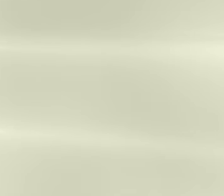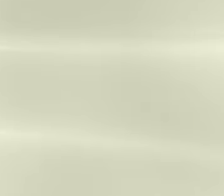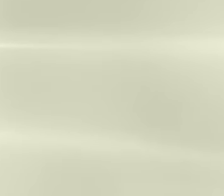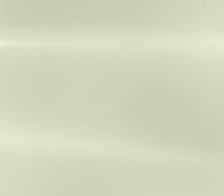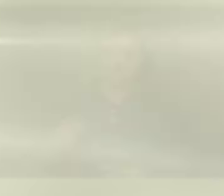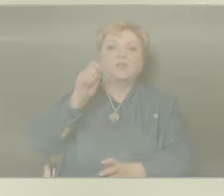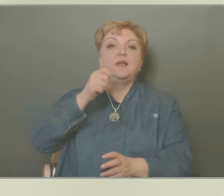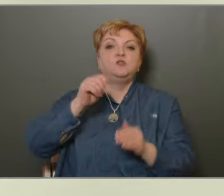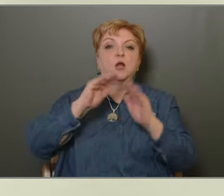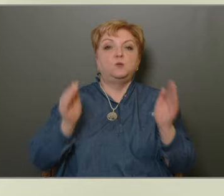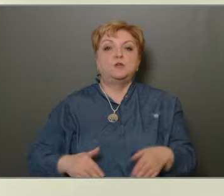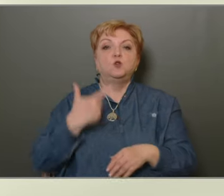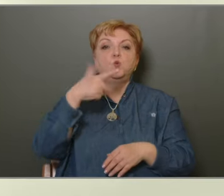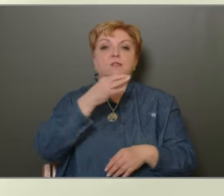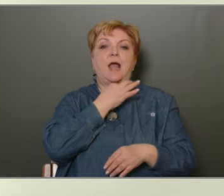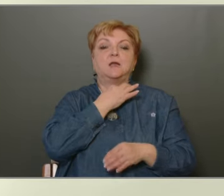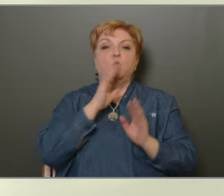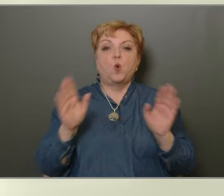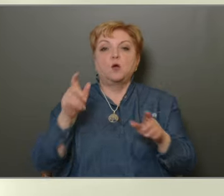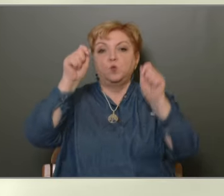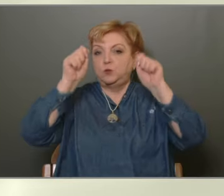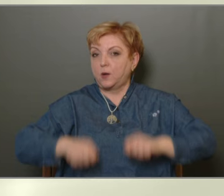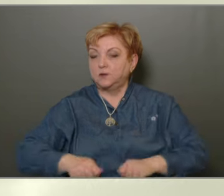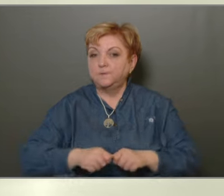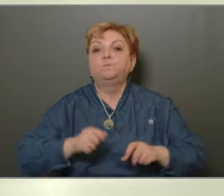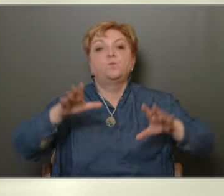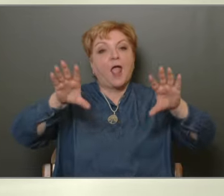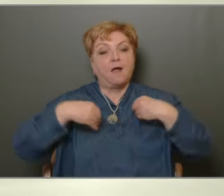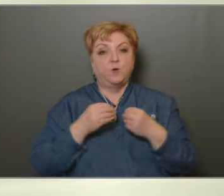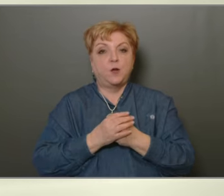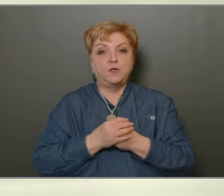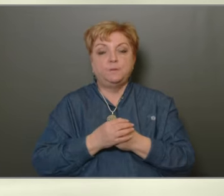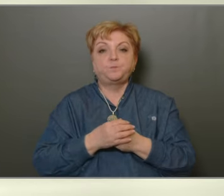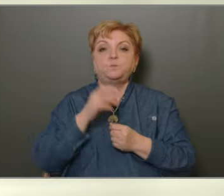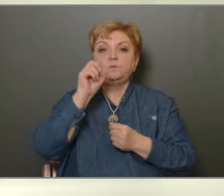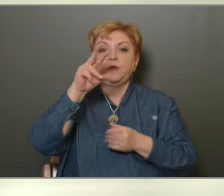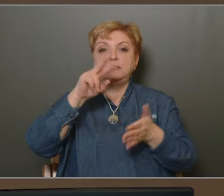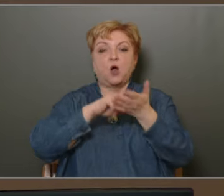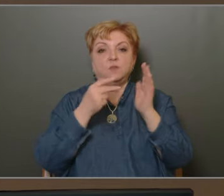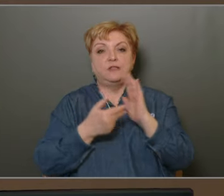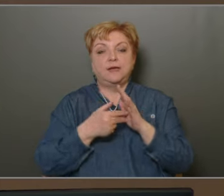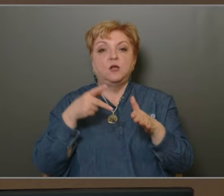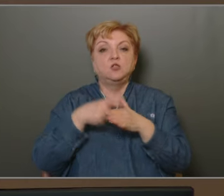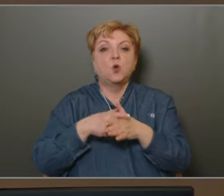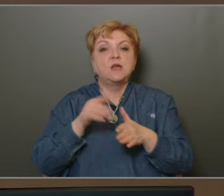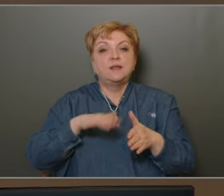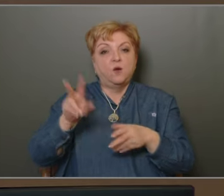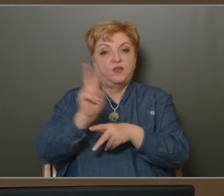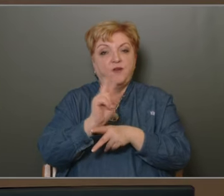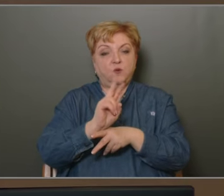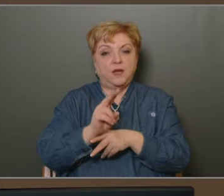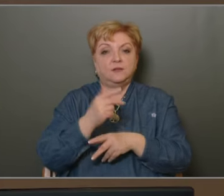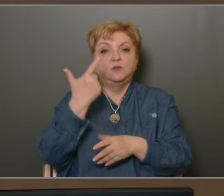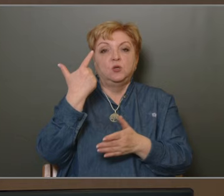Képviselőtestület 20 egyhangúan úgy dönt, hogy elfogadja a 13. kerületi közteletfejlőgyedett